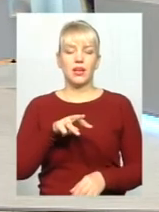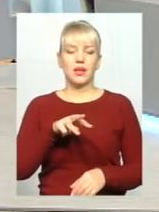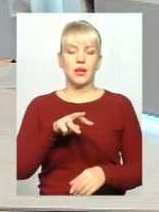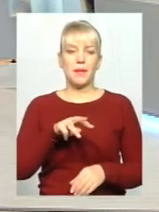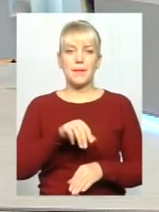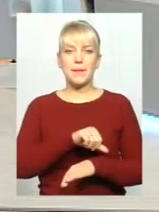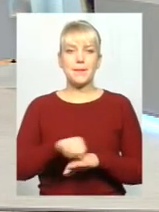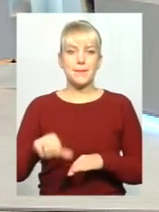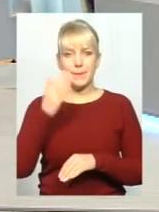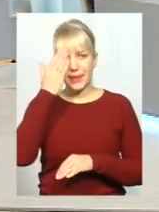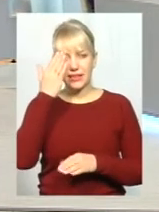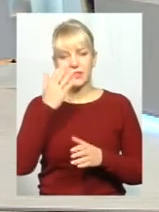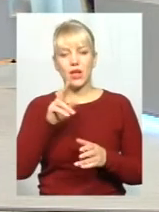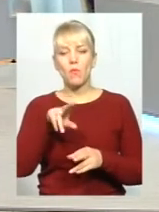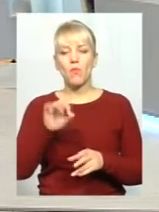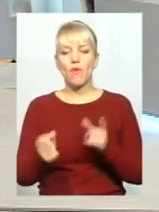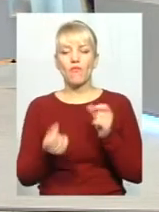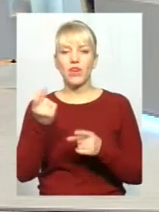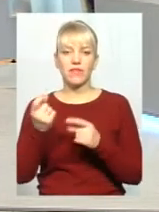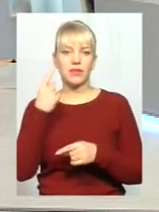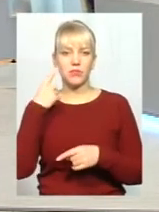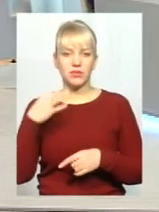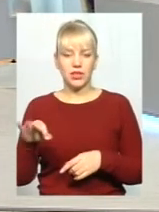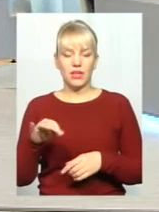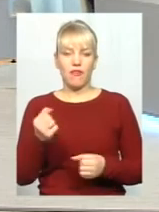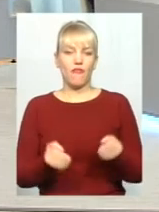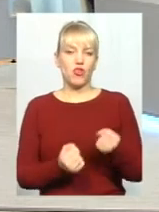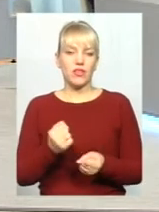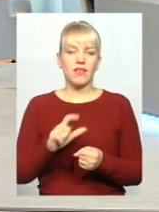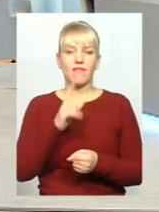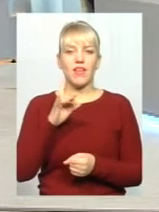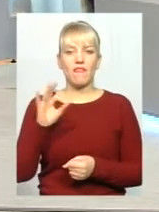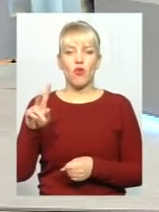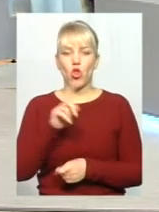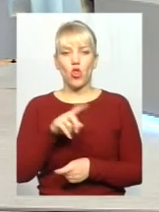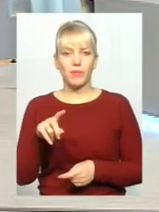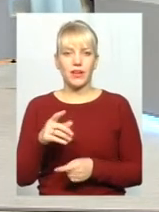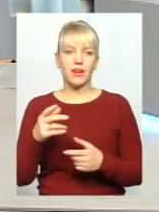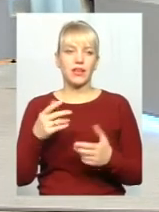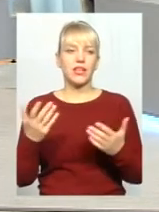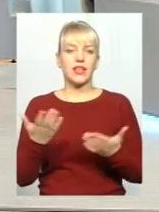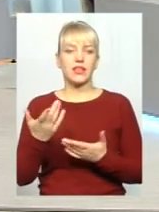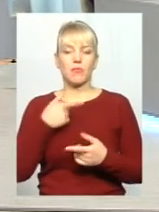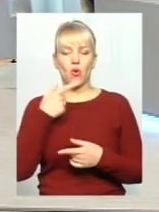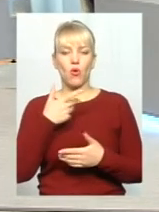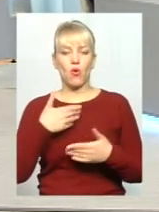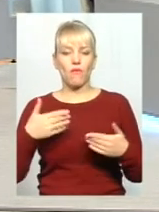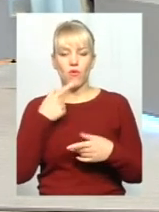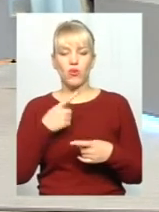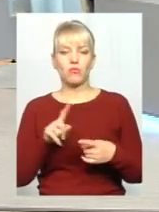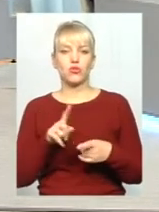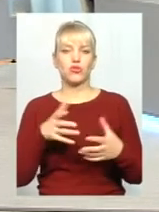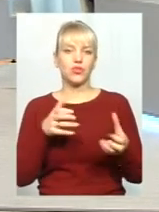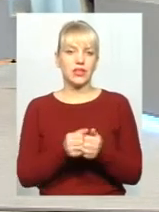виявленню недобросовісних, називемо так, водіїв на євро-намерах, через яких там, ну, ми говоримо, що там кількість ДТП там зростає чи не